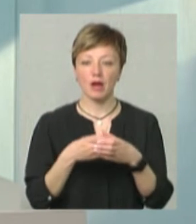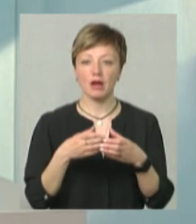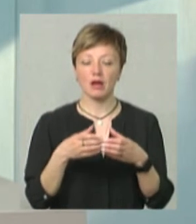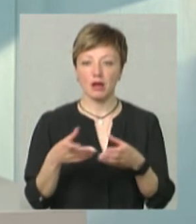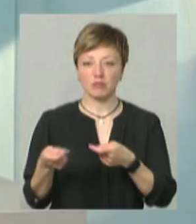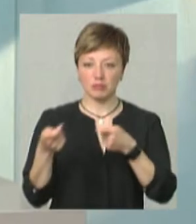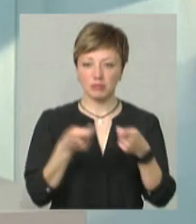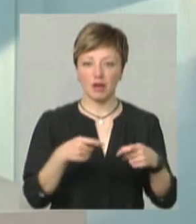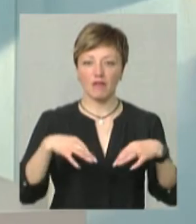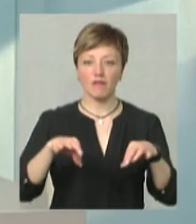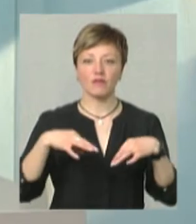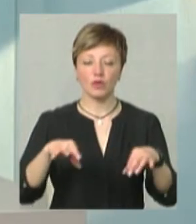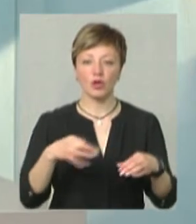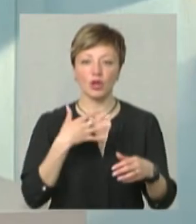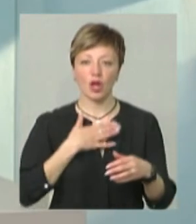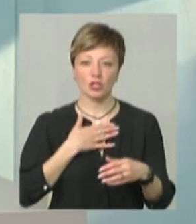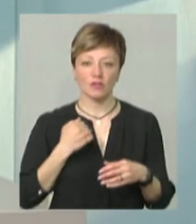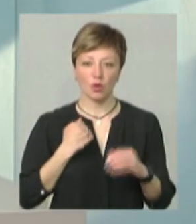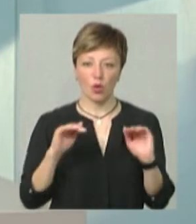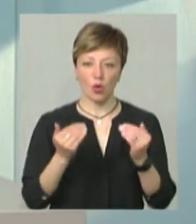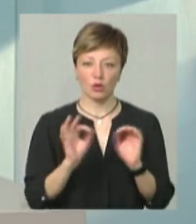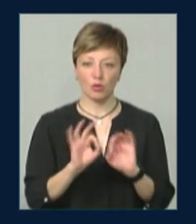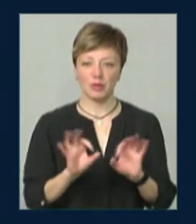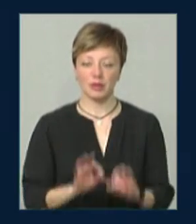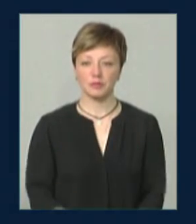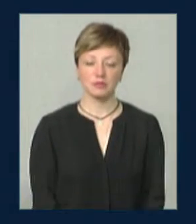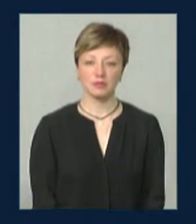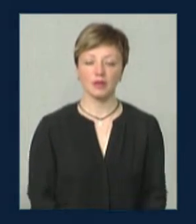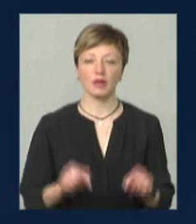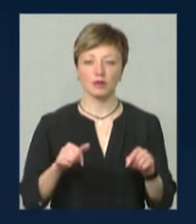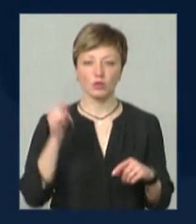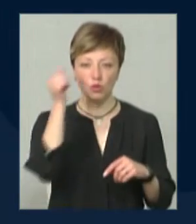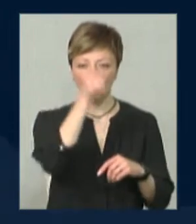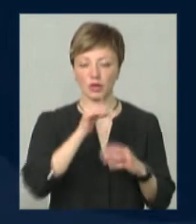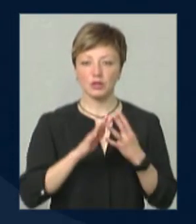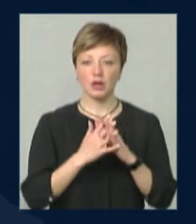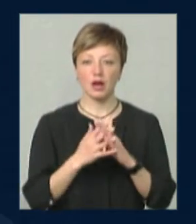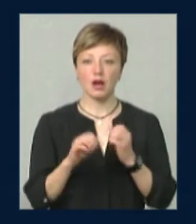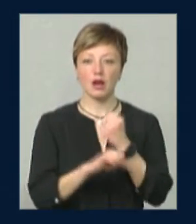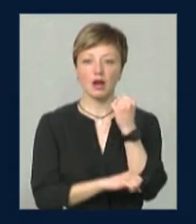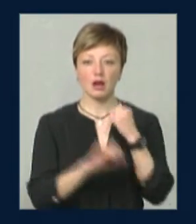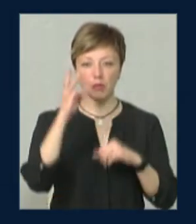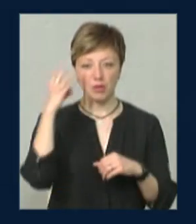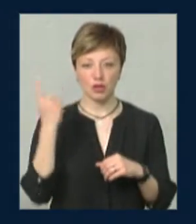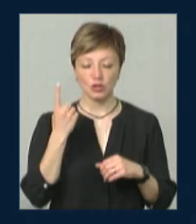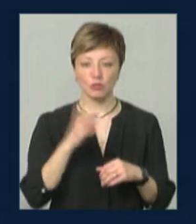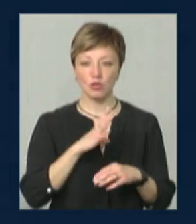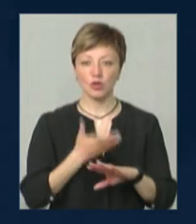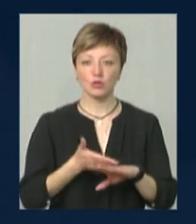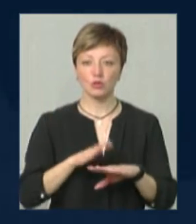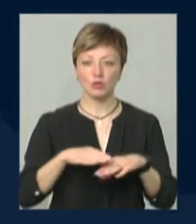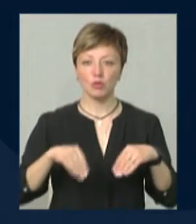автівок для наших військових. Прошу, короткий коментар. Цьогоріч для аграрії в Хмельниччилу були певні труднощі з